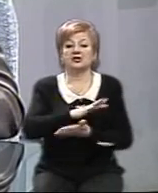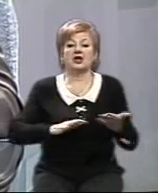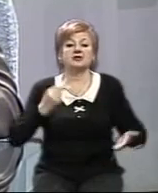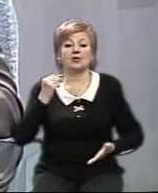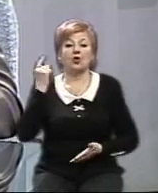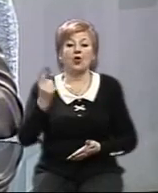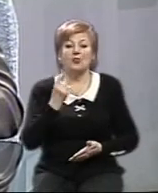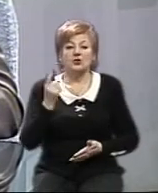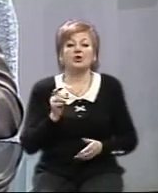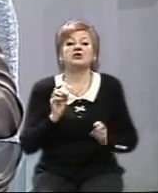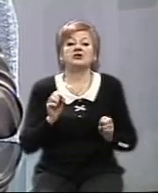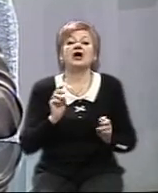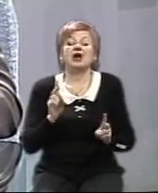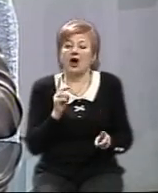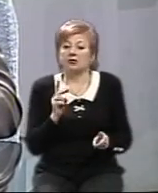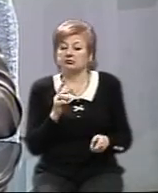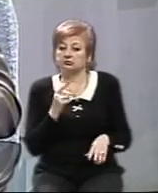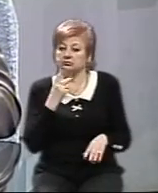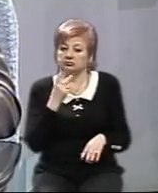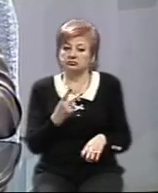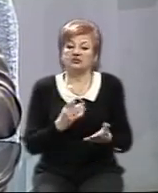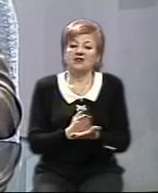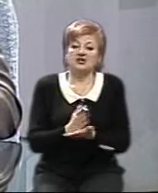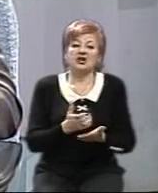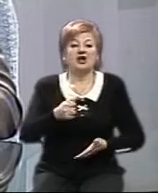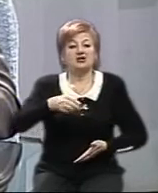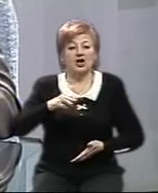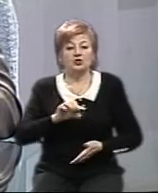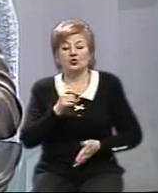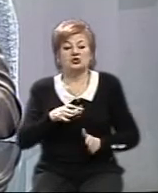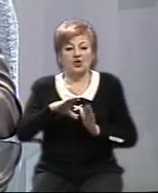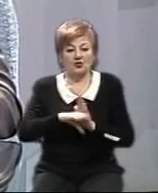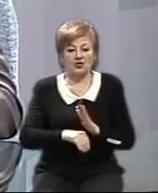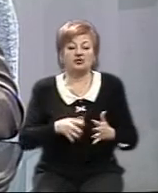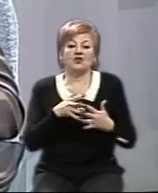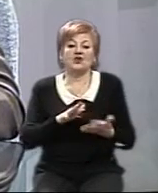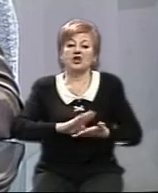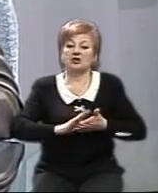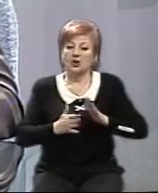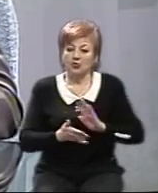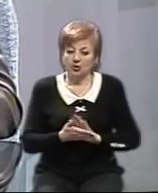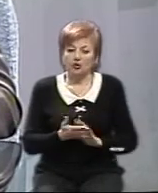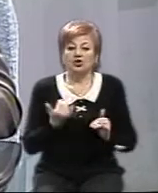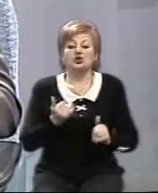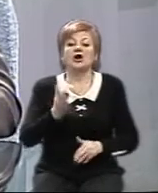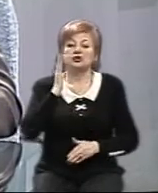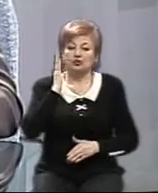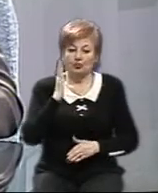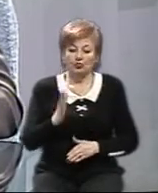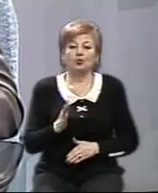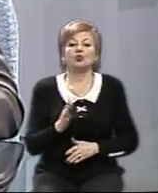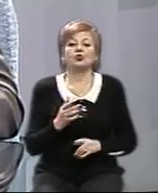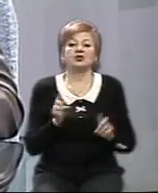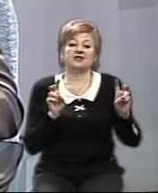область, а також як відреагували ветерани АТО на запровадження в Запорізькій області воєнного стану, про це сьогодні у